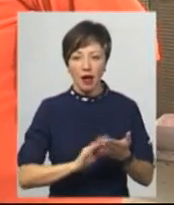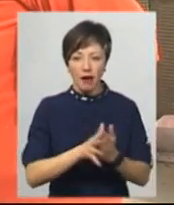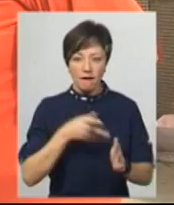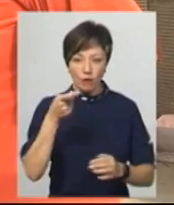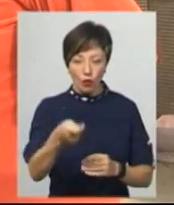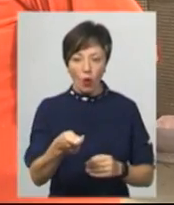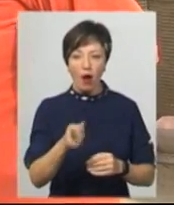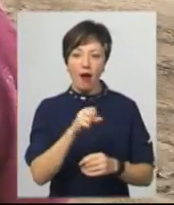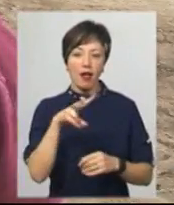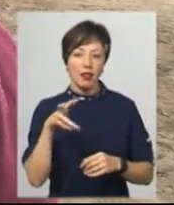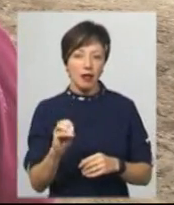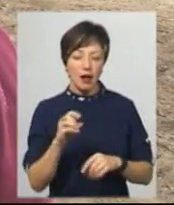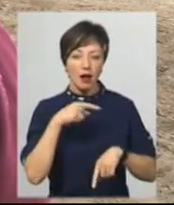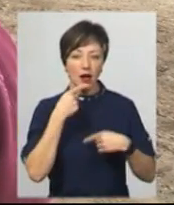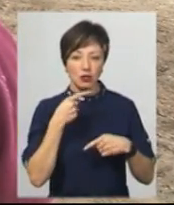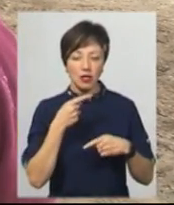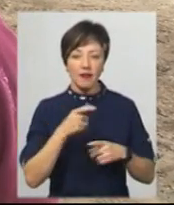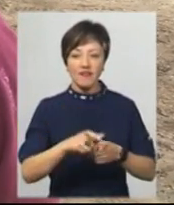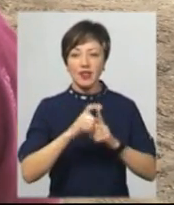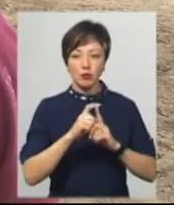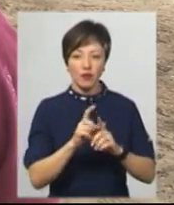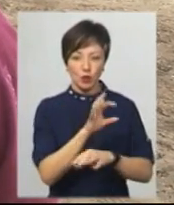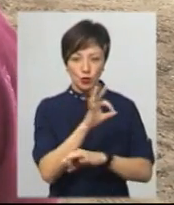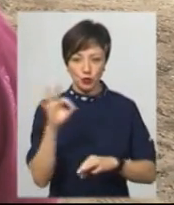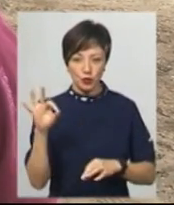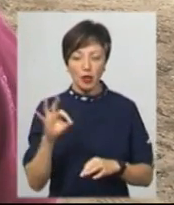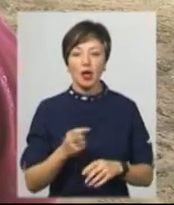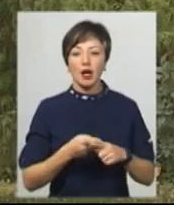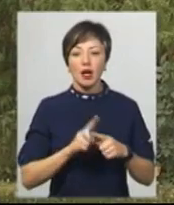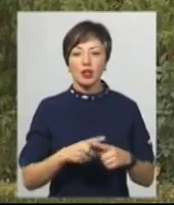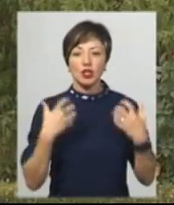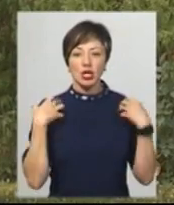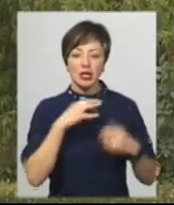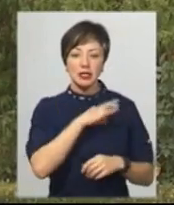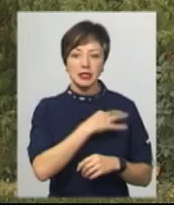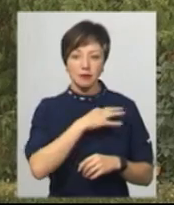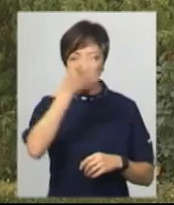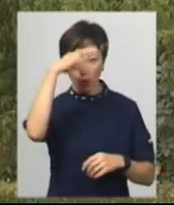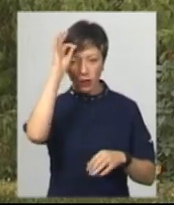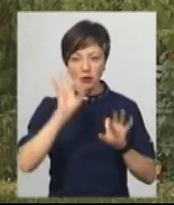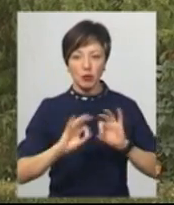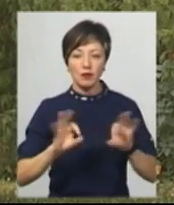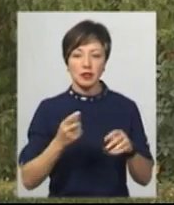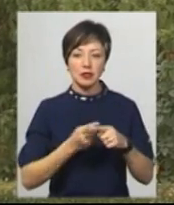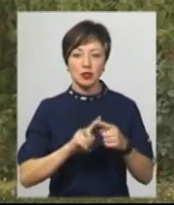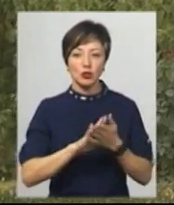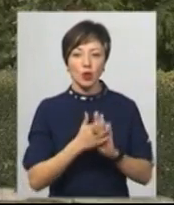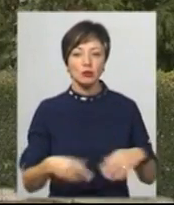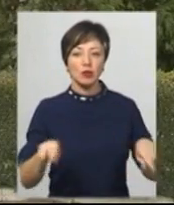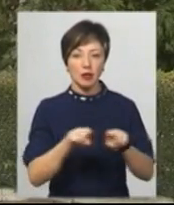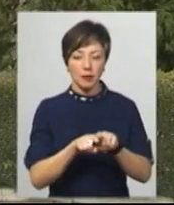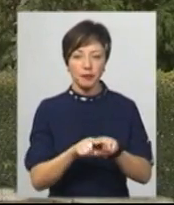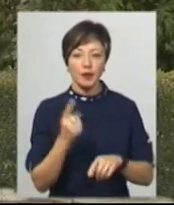підприємицю, але, каже Валентина Іванюк, відповіді не було. Начальник слідства майор поліції Сергій Васильєв прокомендував дану ситуацію так.